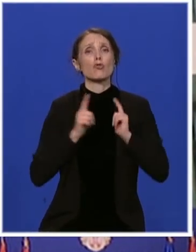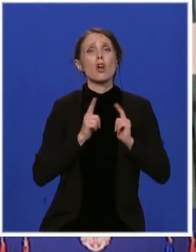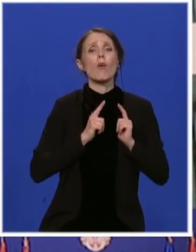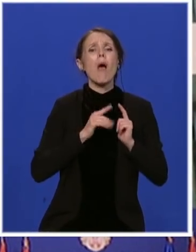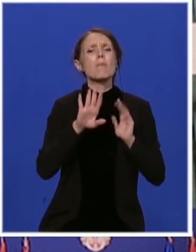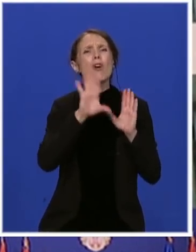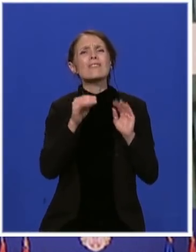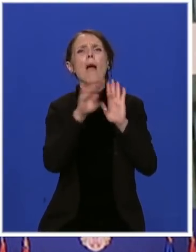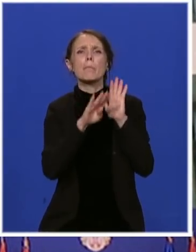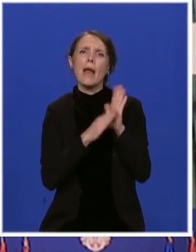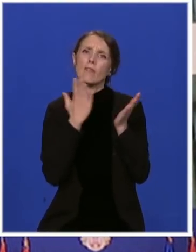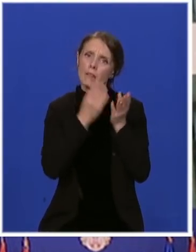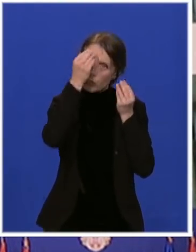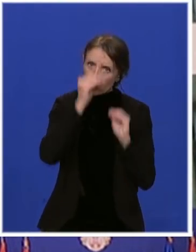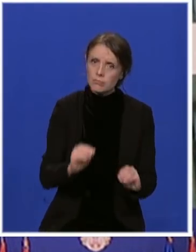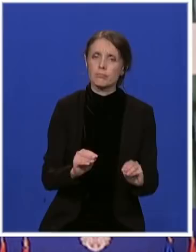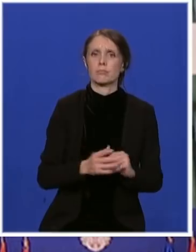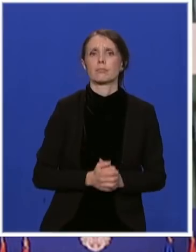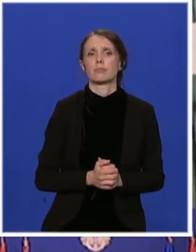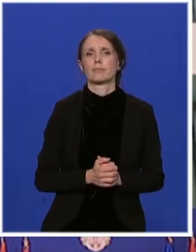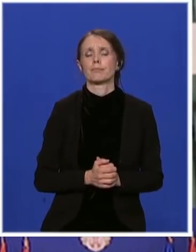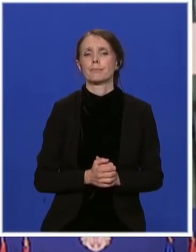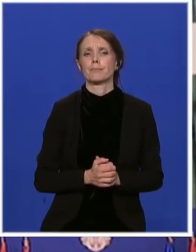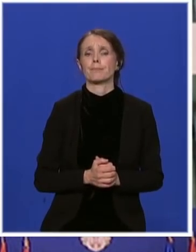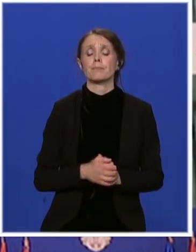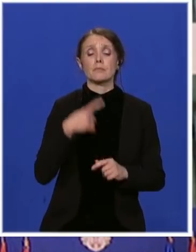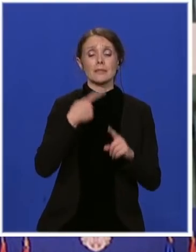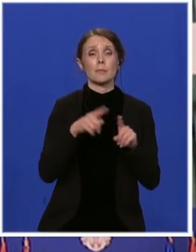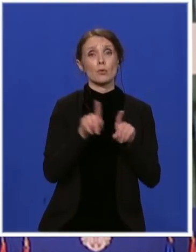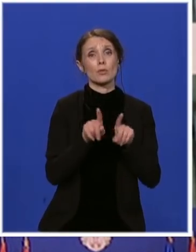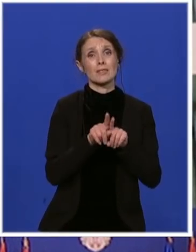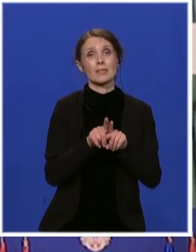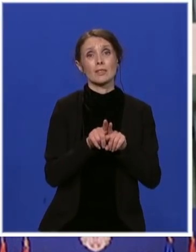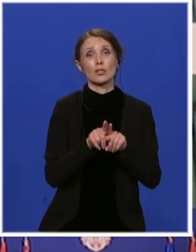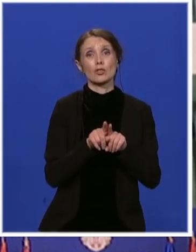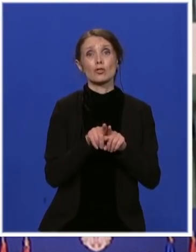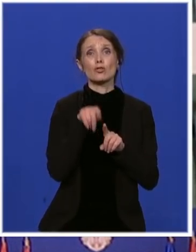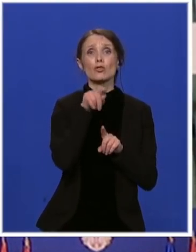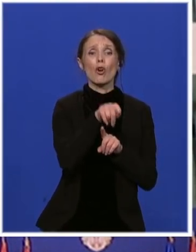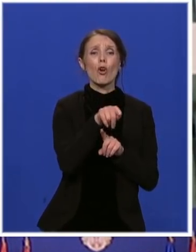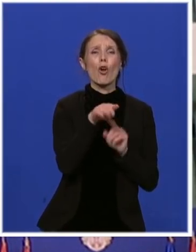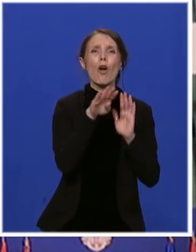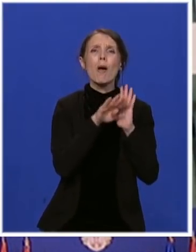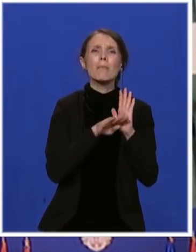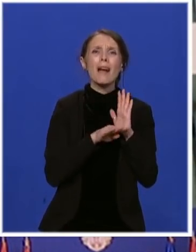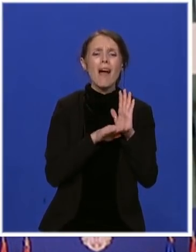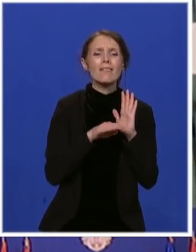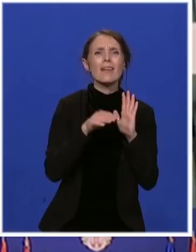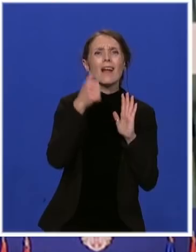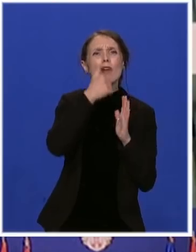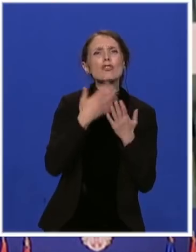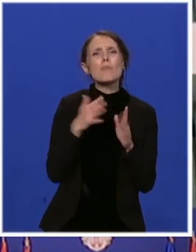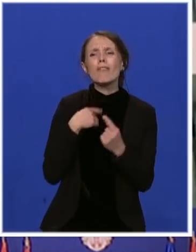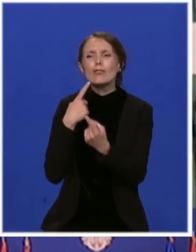takođe i pravila o kojima smo pregovarali zajedno sa političkim